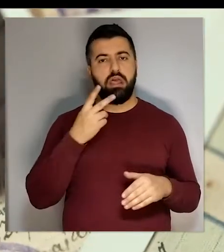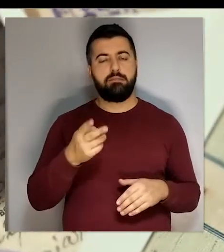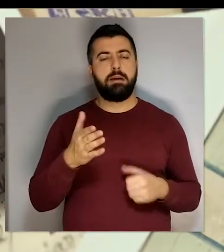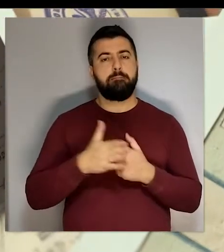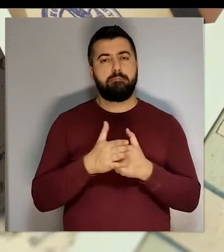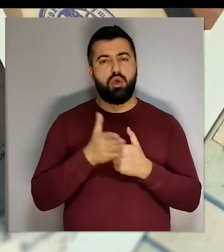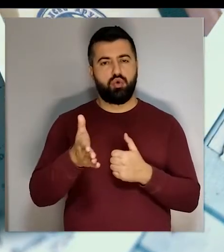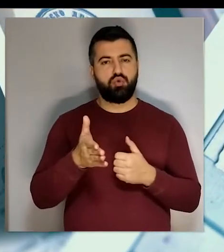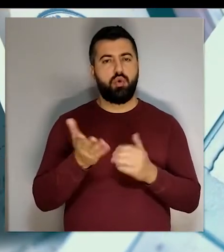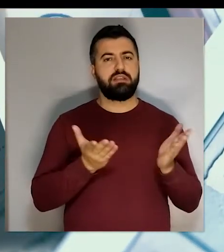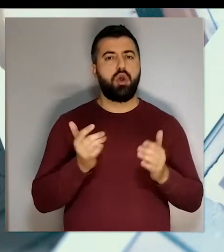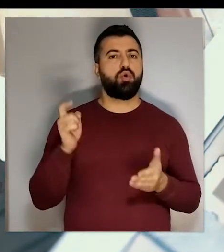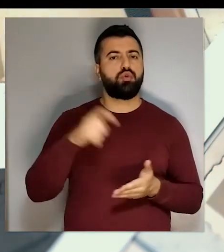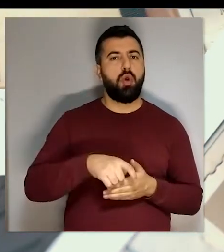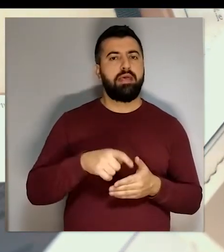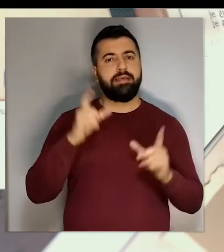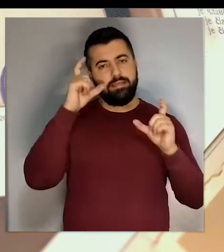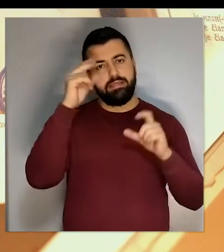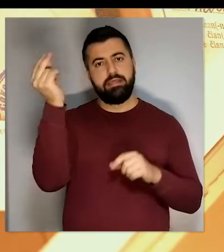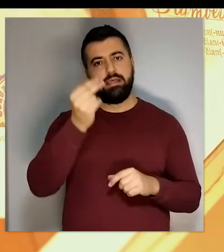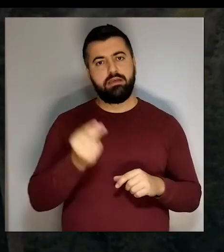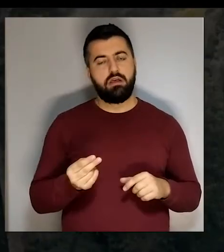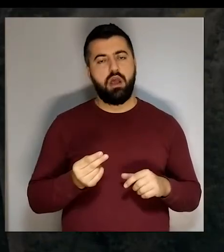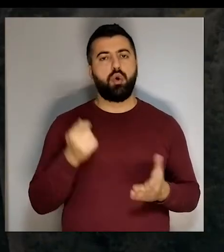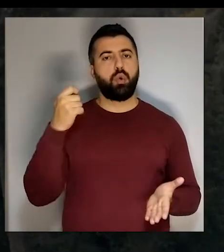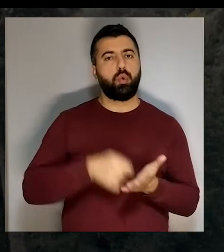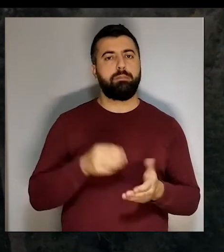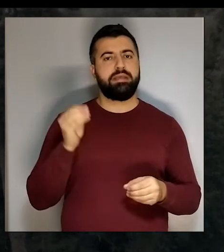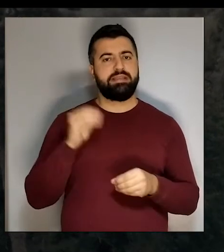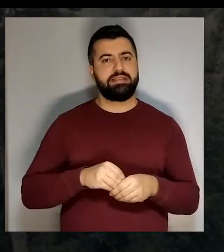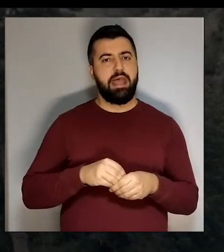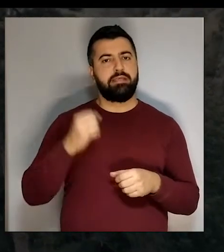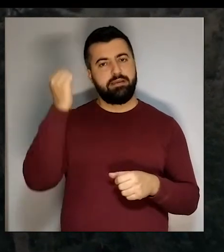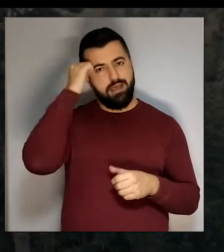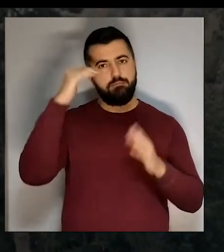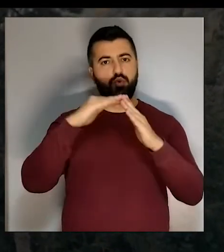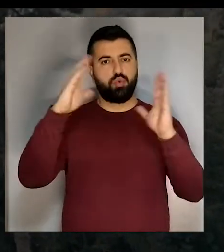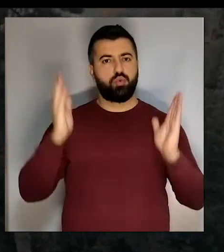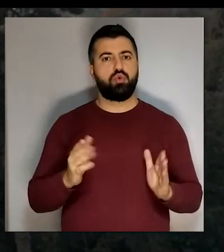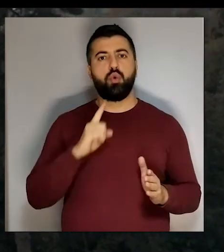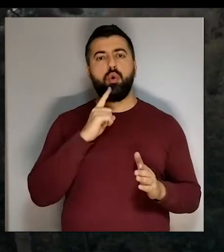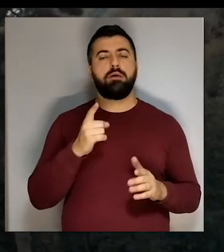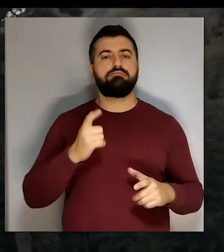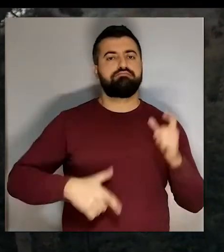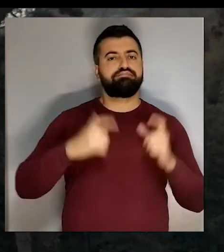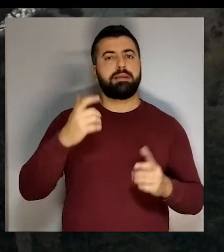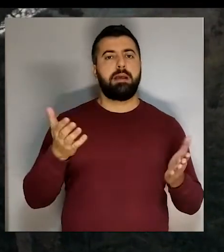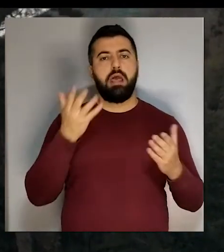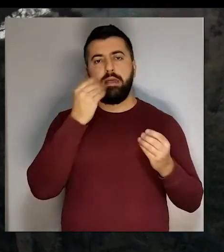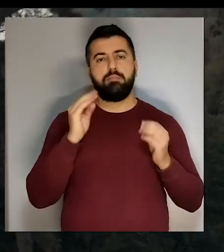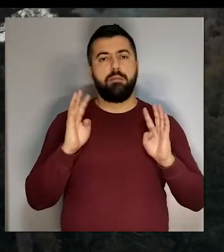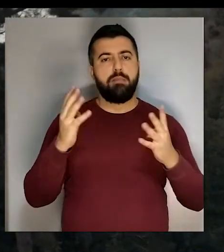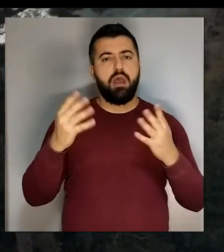ravnodušnim Pa je u blizini mjesta gdje je dolazio da slika prirodu Kupio staru kamenu kuću Oko koje je